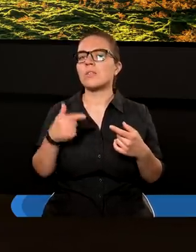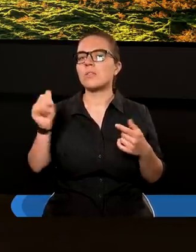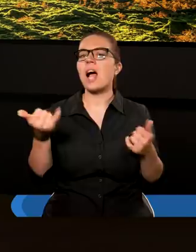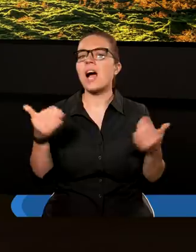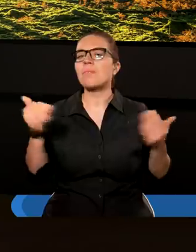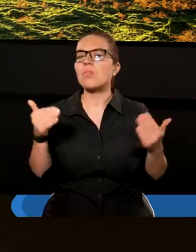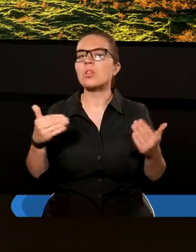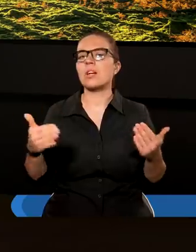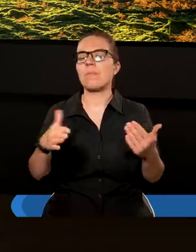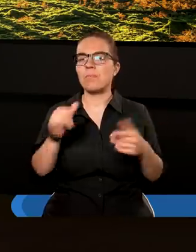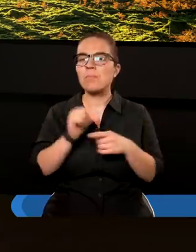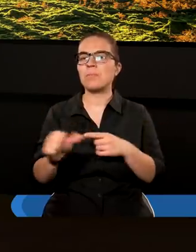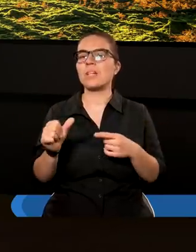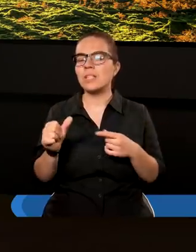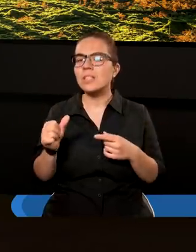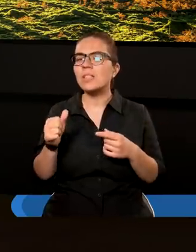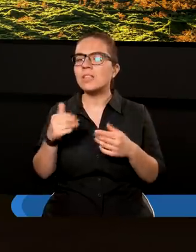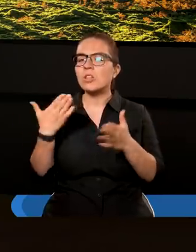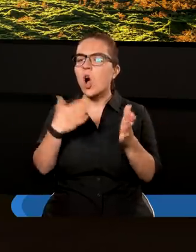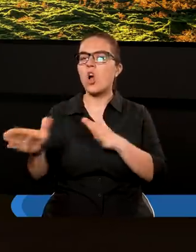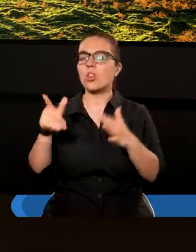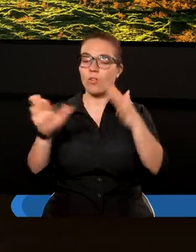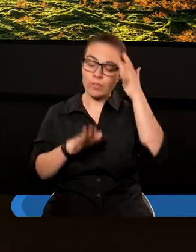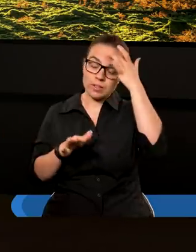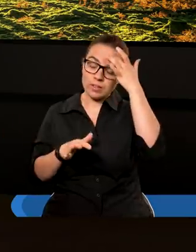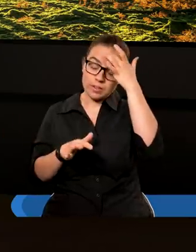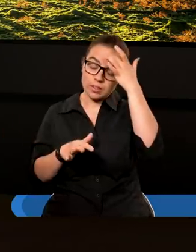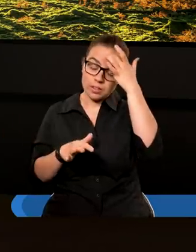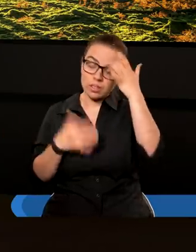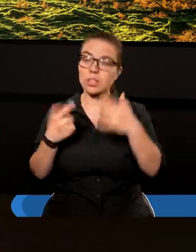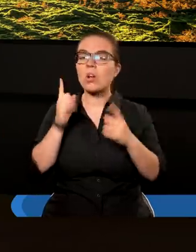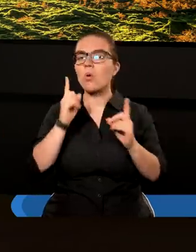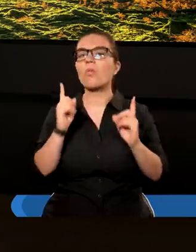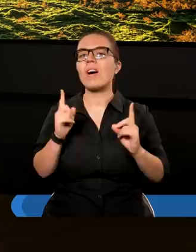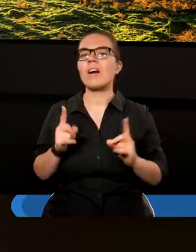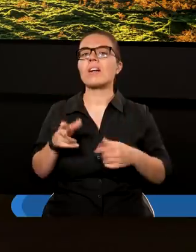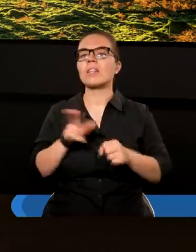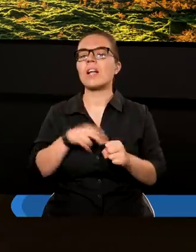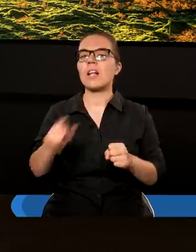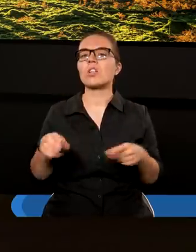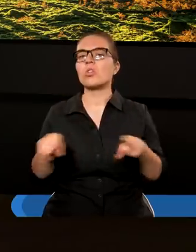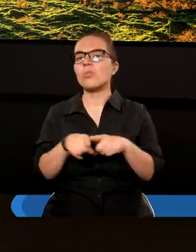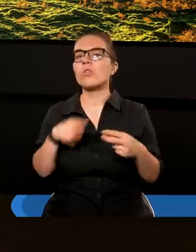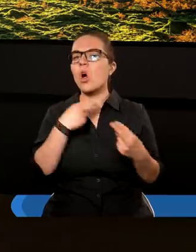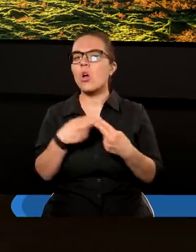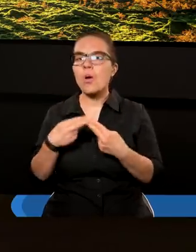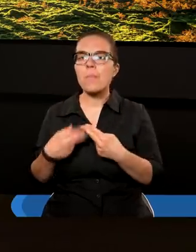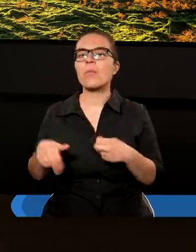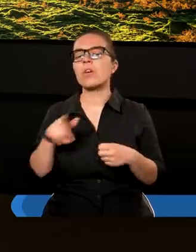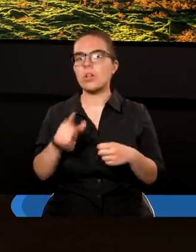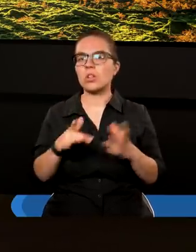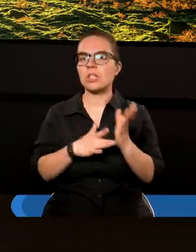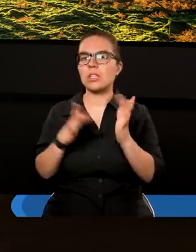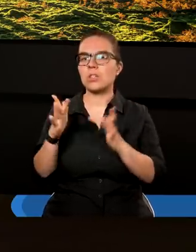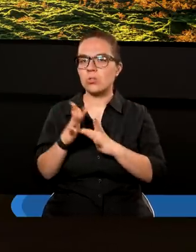możemy być gotowymi? Spróbujmy teraz szczególnie skupić naszą uwagę na tym, aby również te odpowiedzi z ust